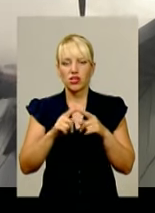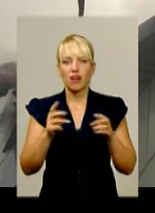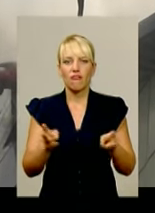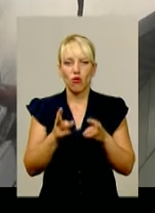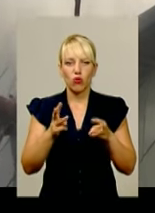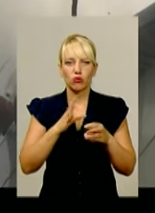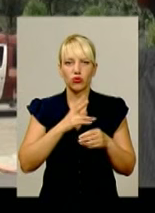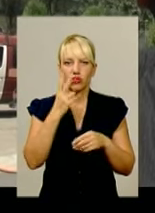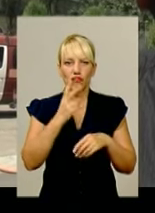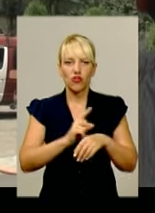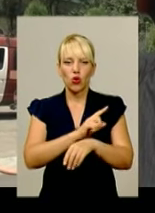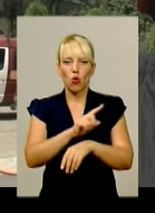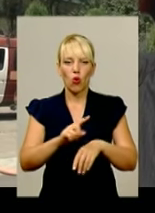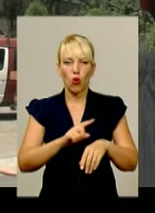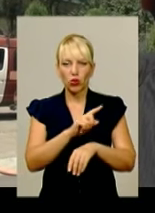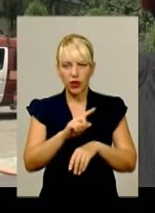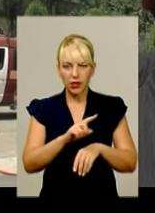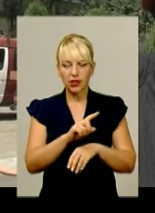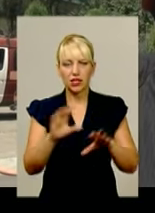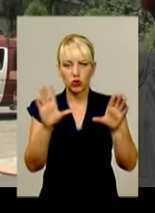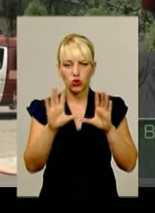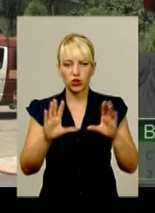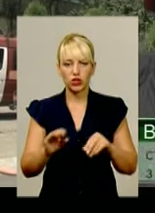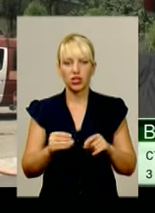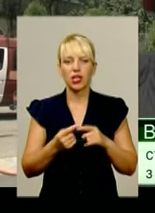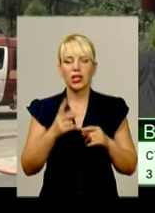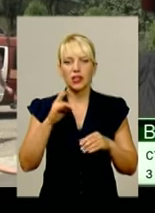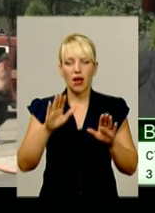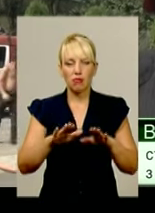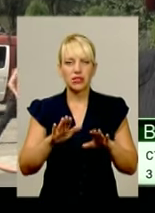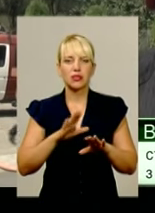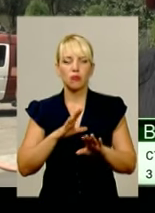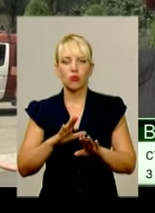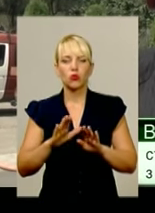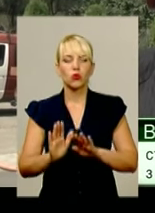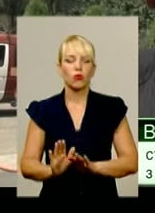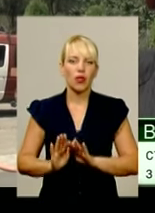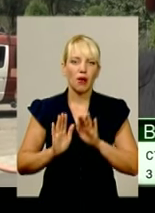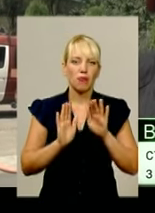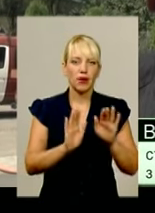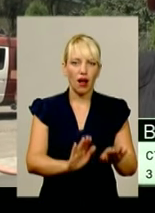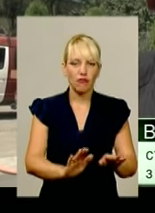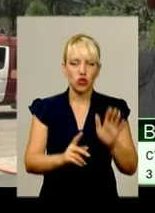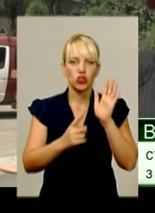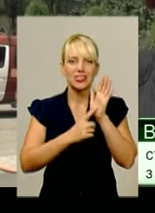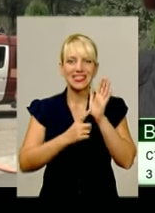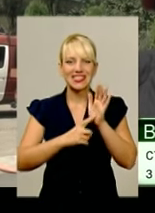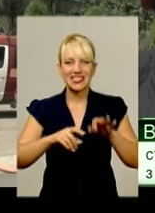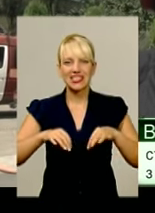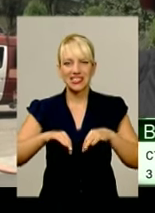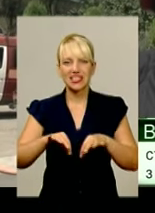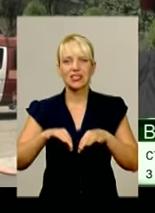поспіль. До місця виклику було направлено по підвищеному номерам виклику одразу шість автосистем.